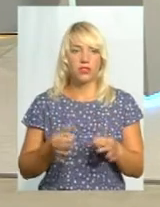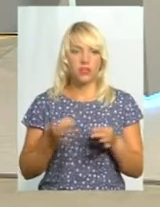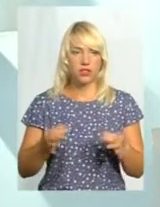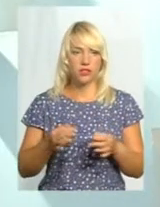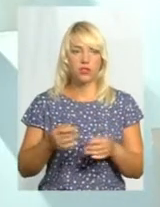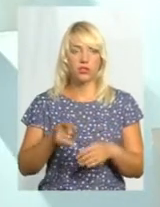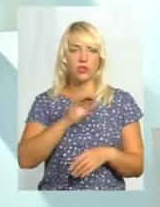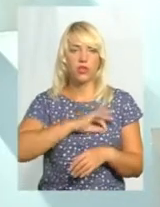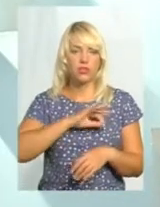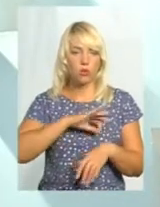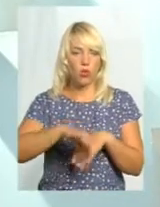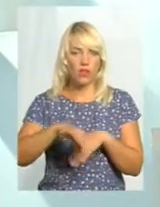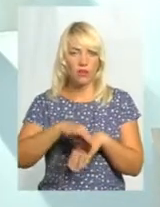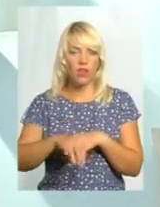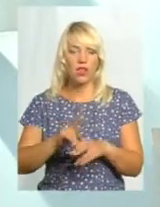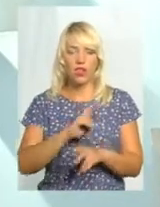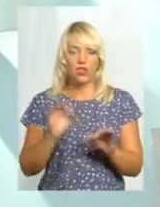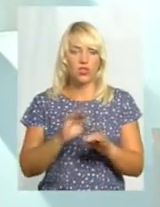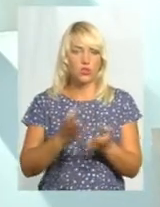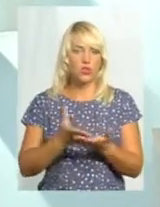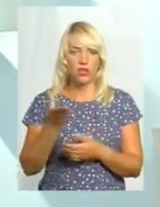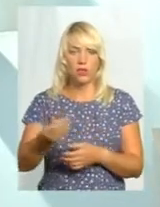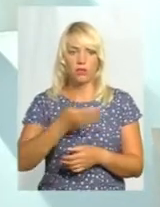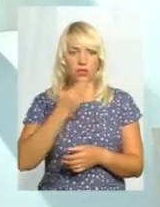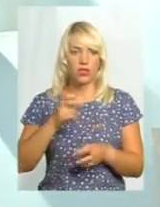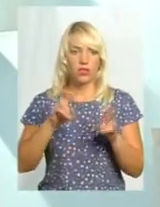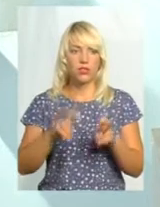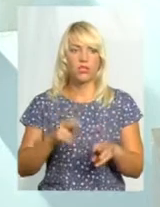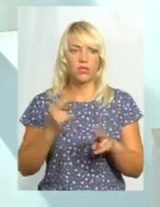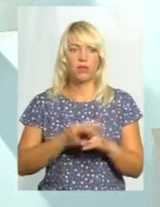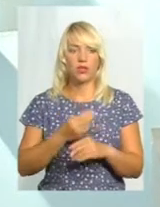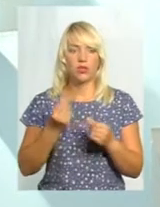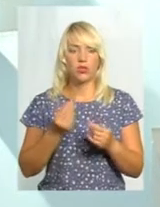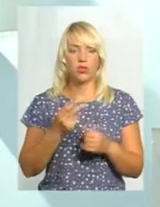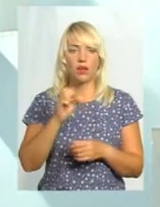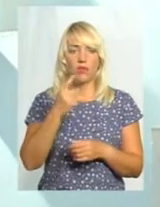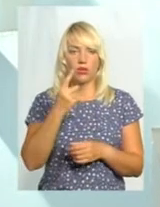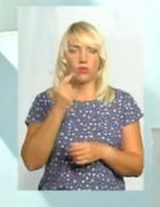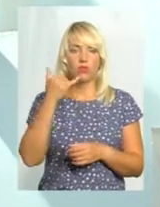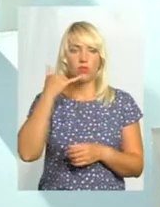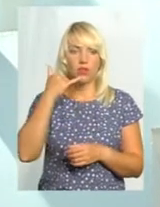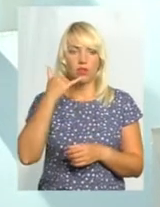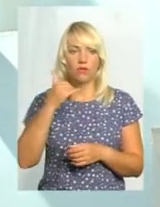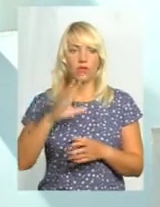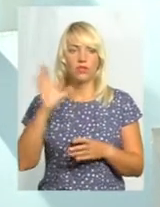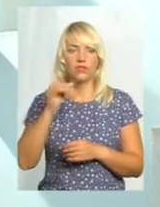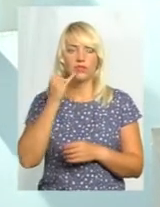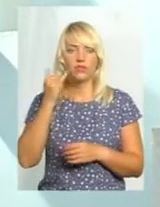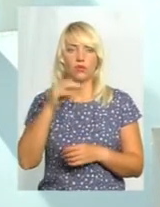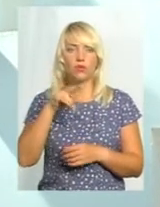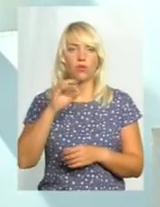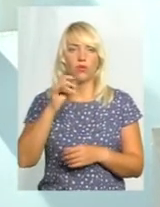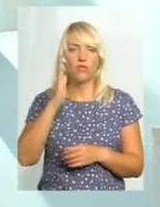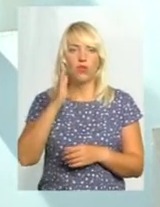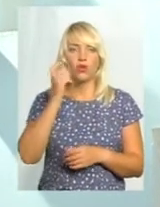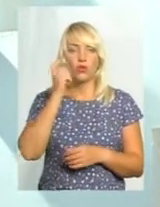поексплуатували їх, нічого не виплачують. Вони сидять без грошей і тільки по якомусь одному телефону всі бігом перетелефоновують в Україну. Що їм робити?